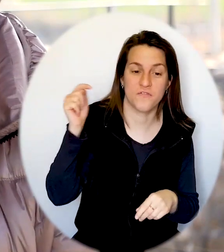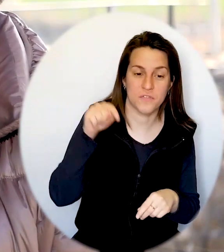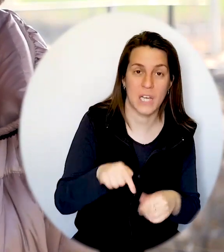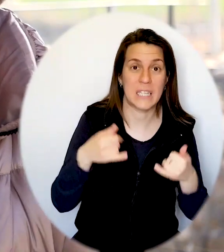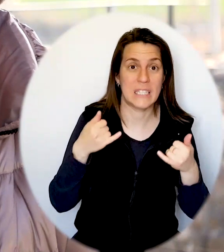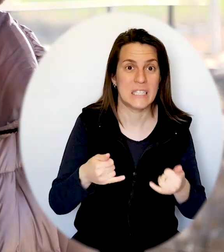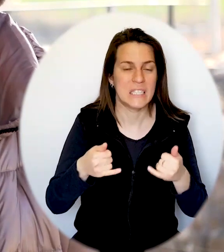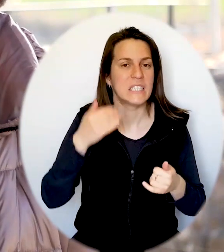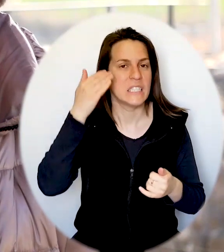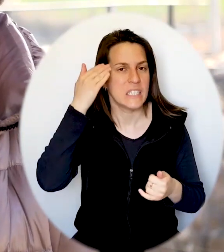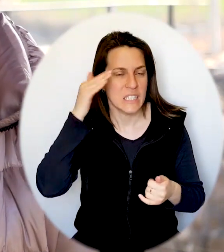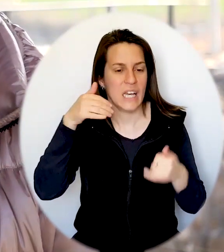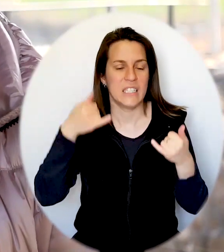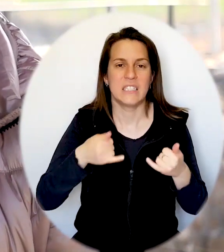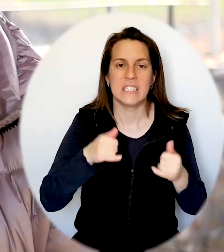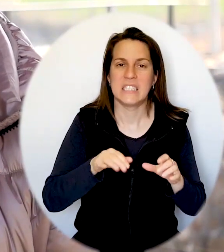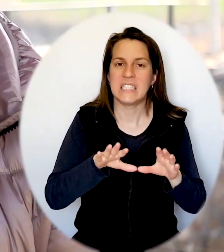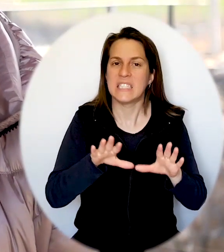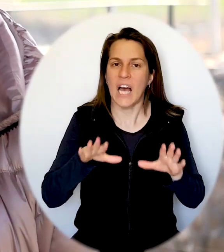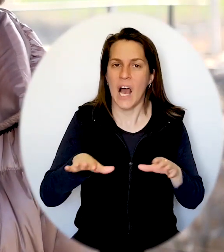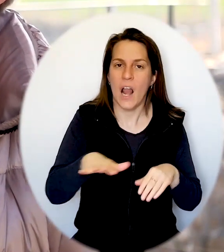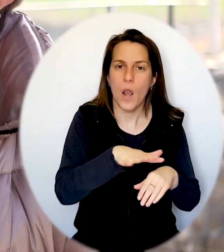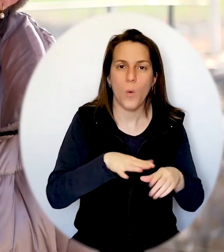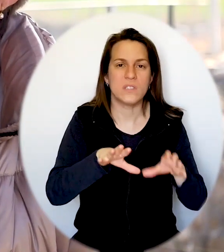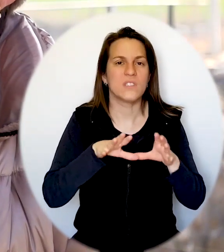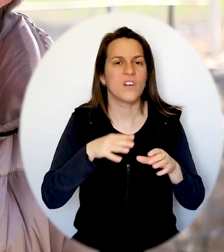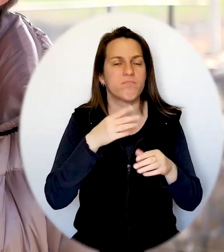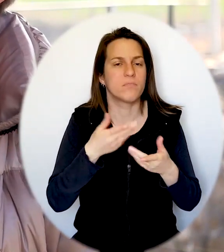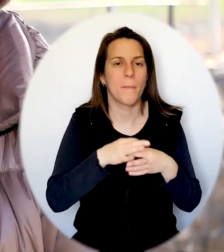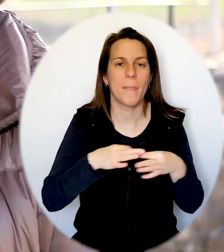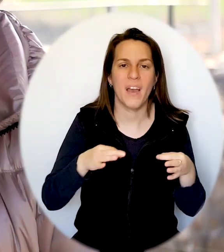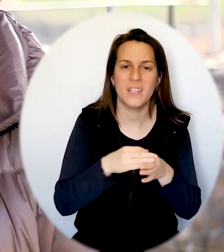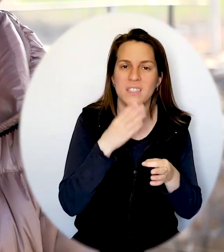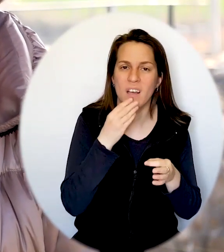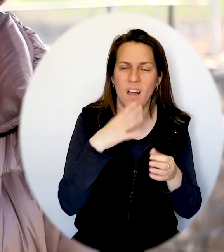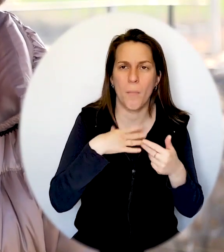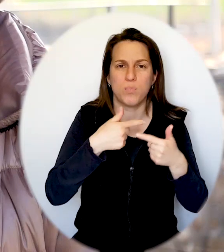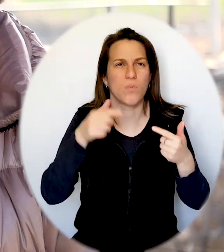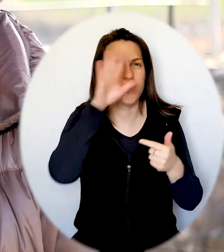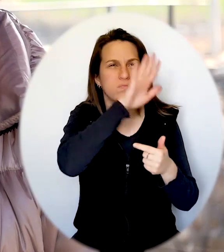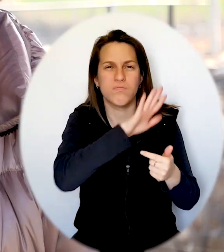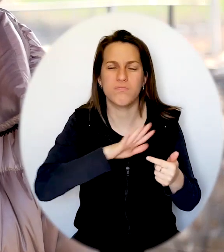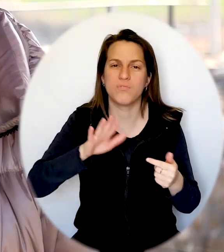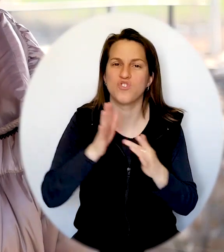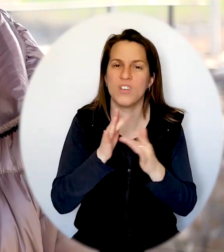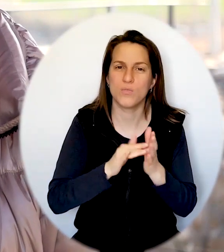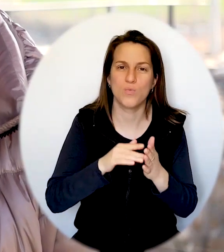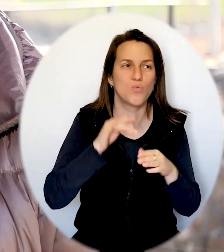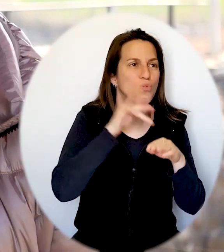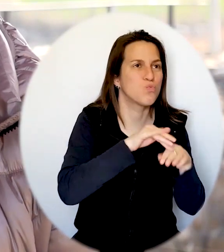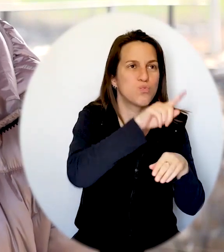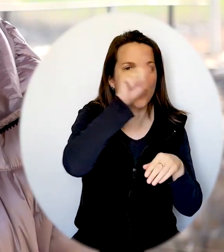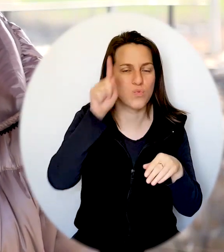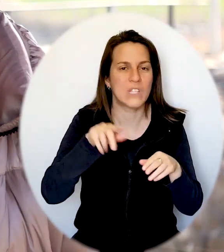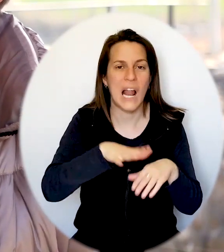en arrière, ils savaient où se trouvaient les lieux saints. Les lieux saints, c'était déjà une tradition qu'on avait passée d